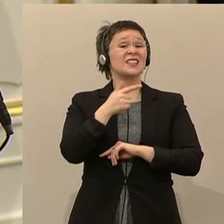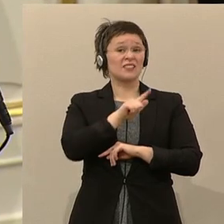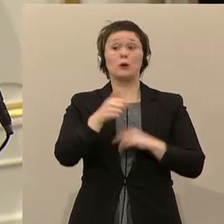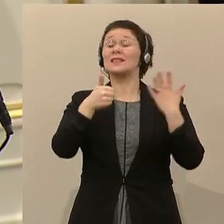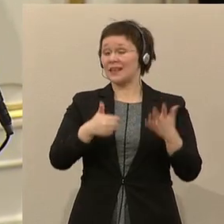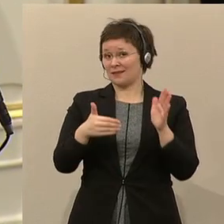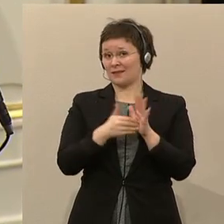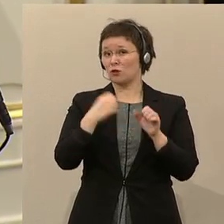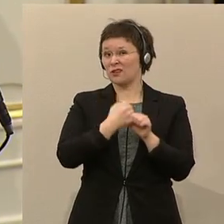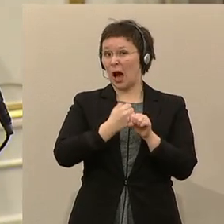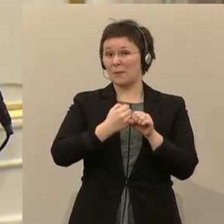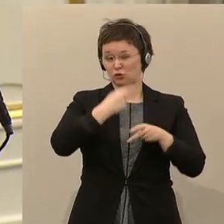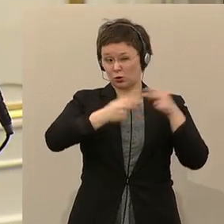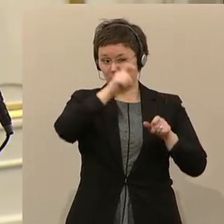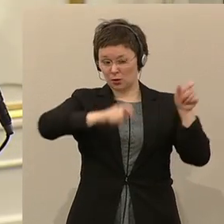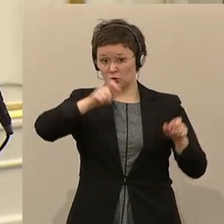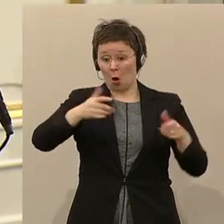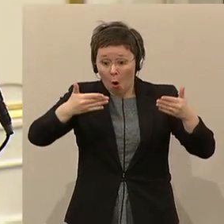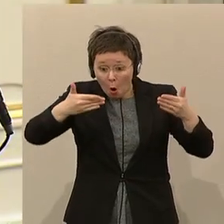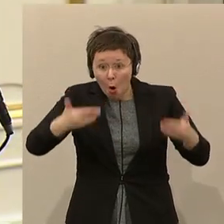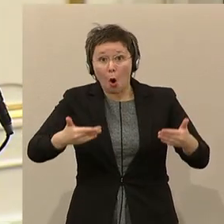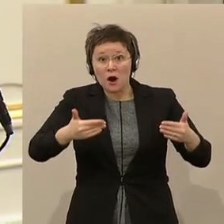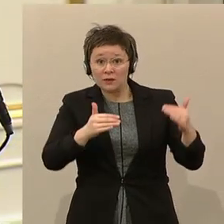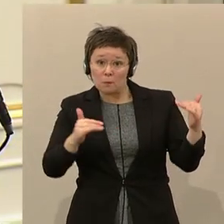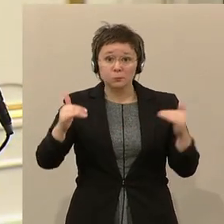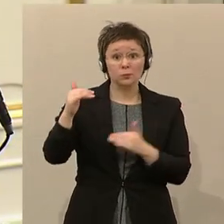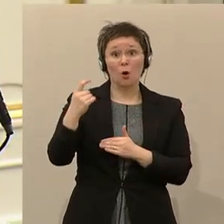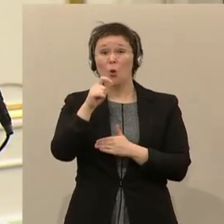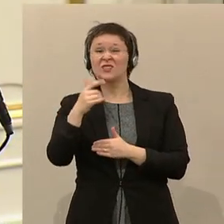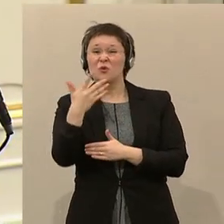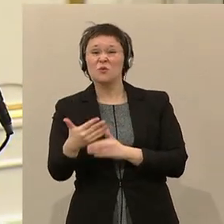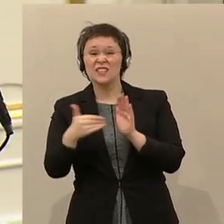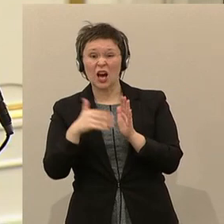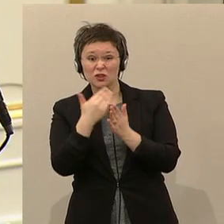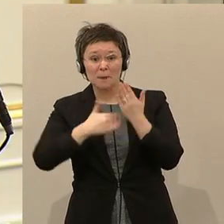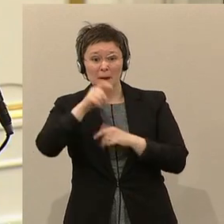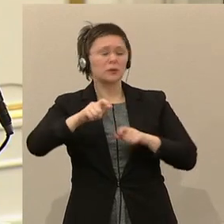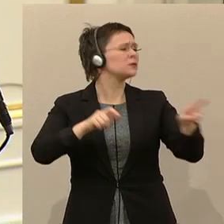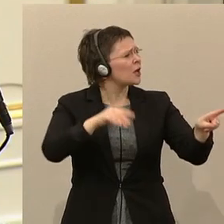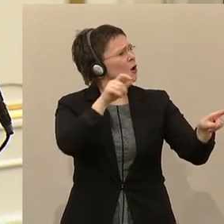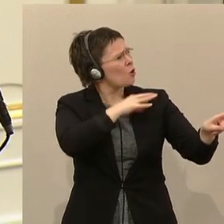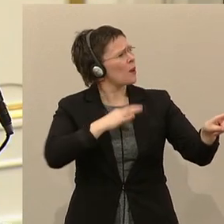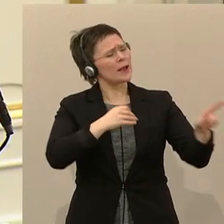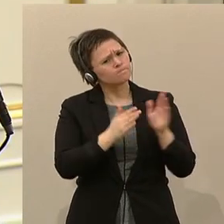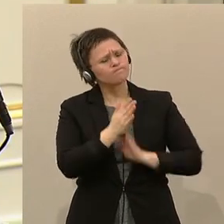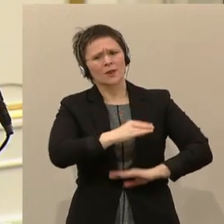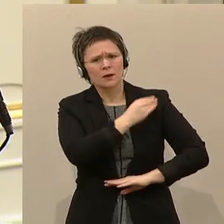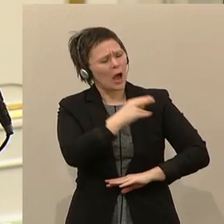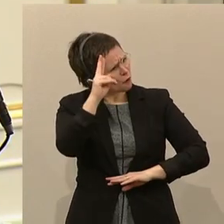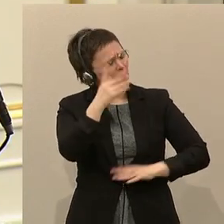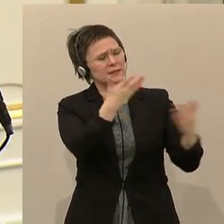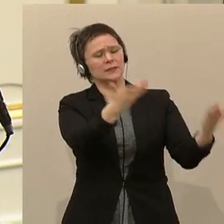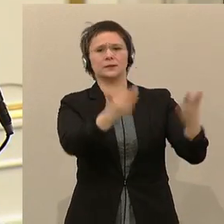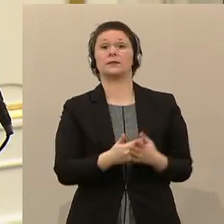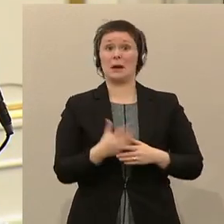Wir haben also heute um 150.000 Arbeitslose. Herr Kollege, bitte passen Sie auf. 150.000 Arbeitslose mehr als